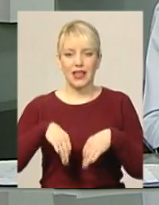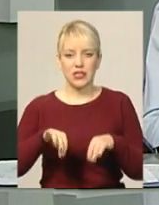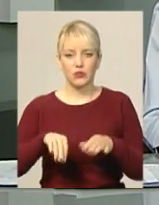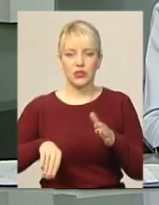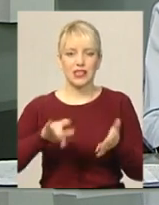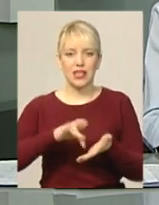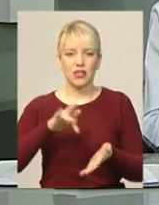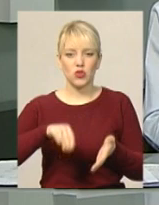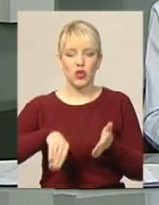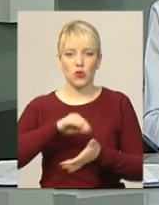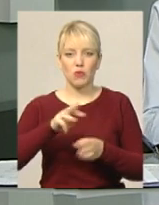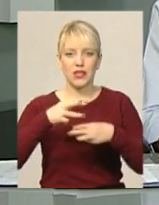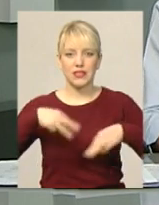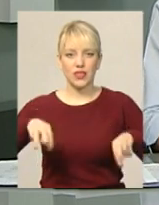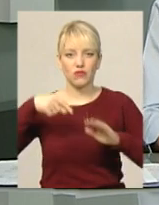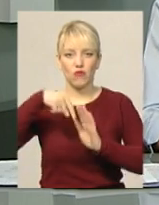Міністерством внутрішніх справ.